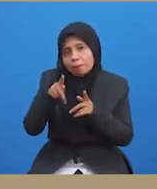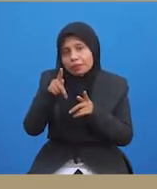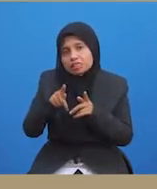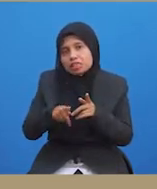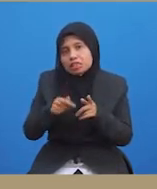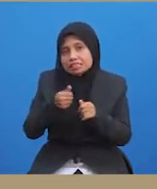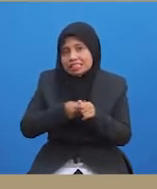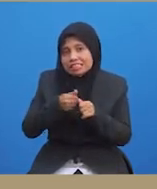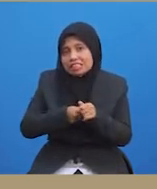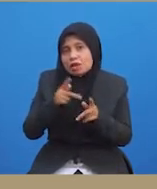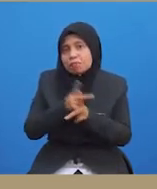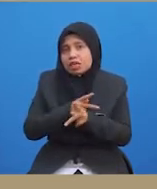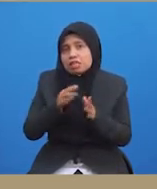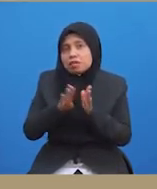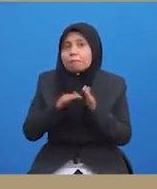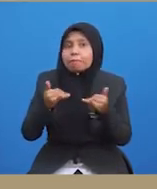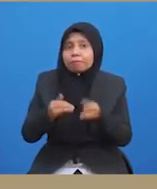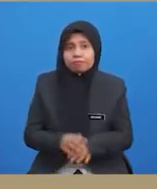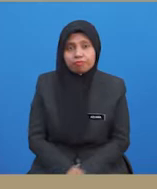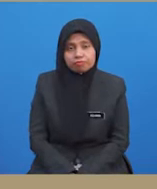kemenangan setiap kali bermain.